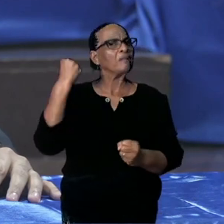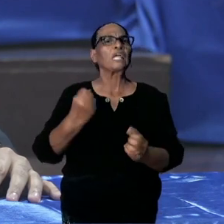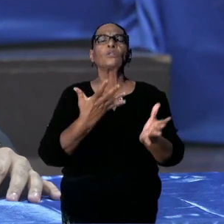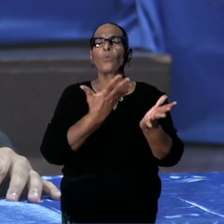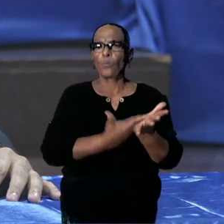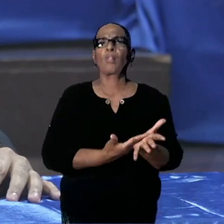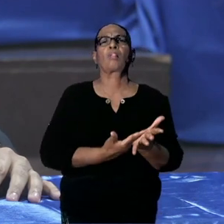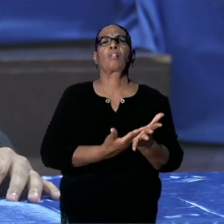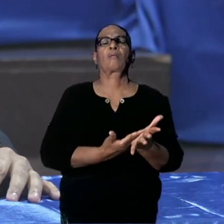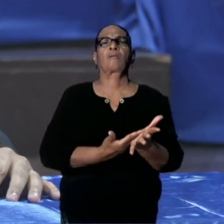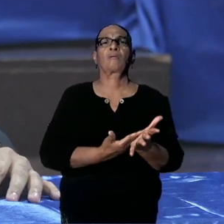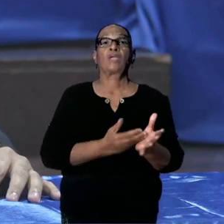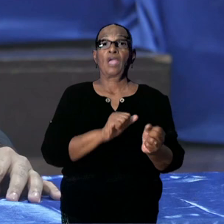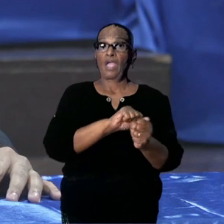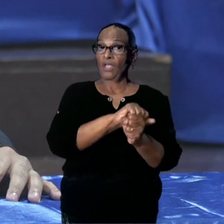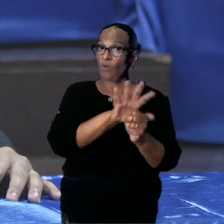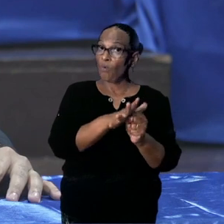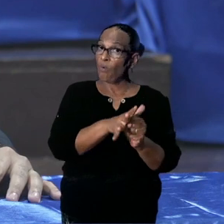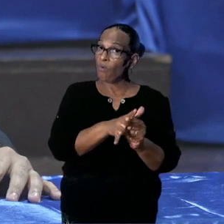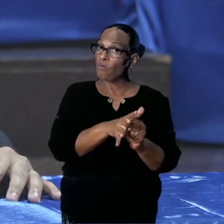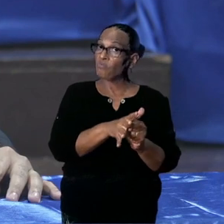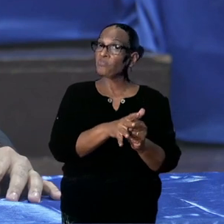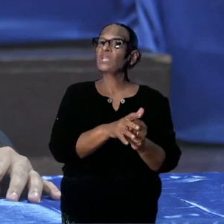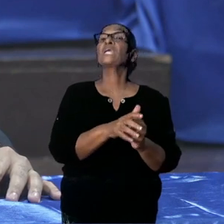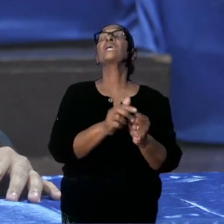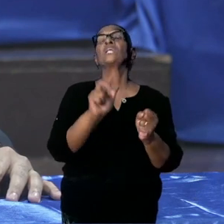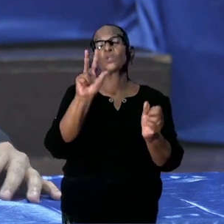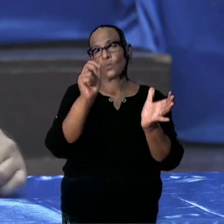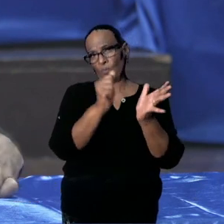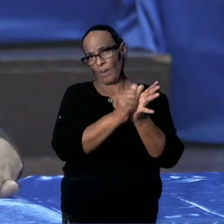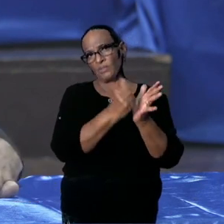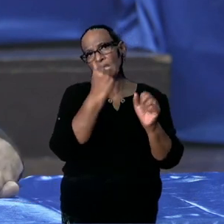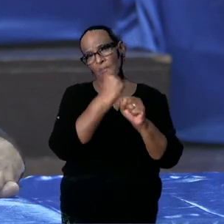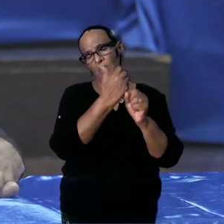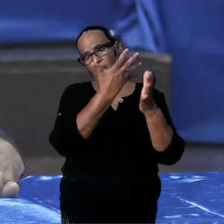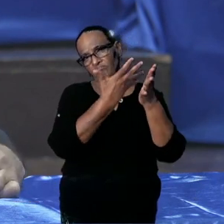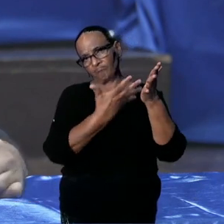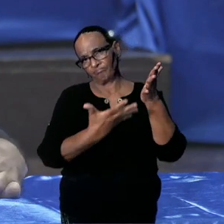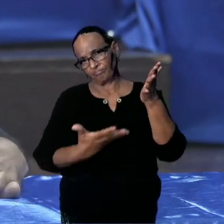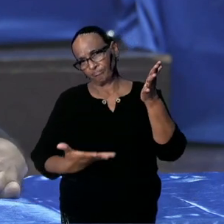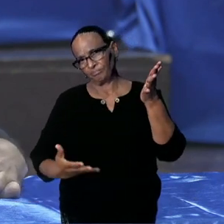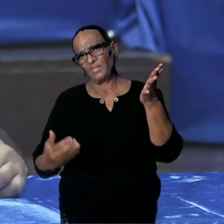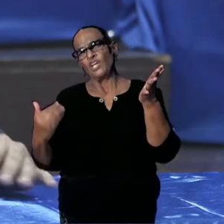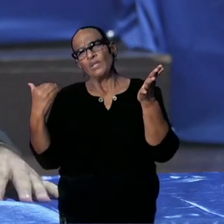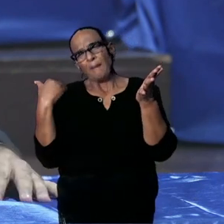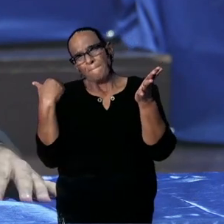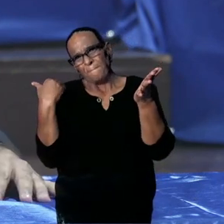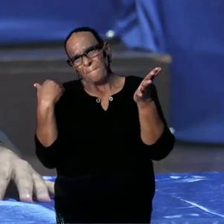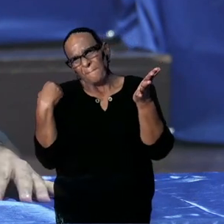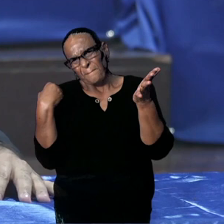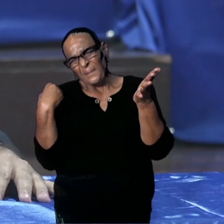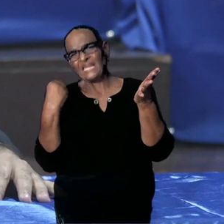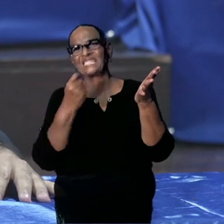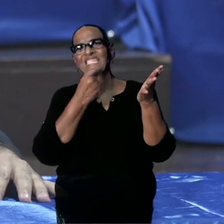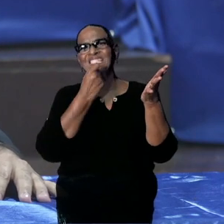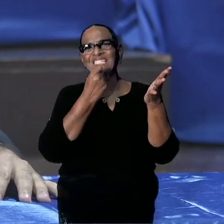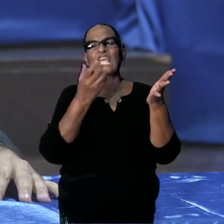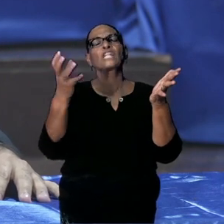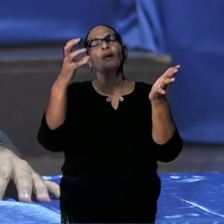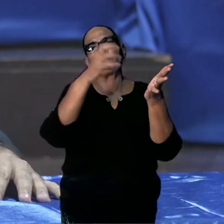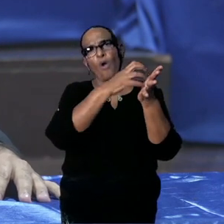een COVID-website te maken daarvan. De meest recente data, alle protocolen,